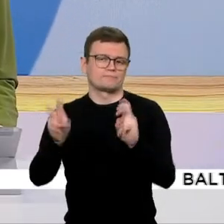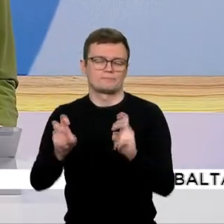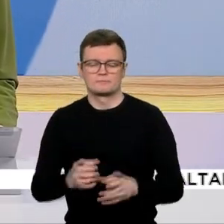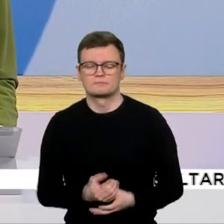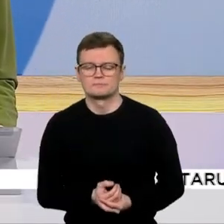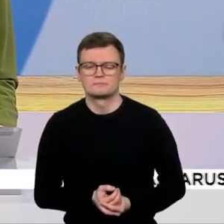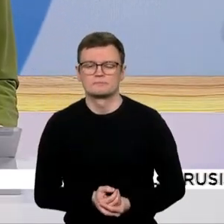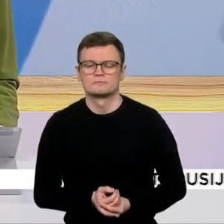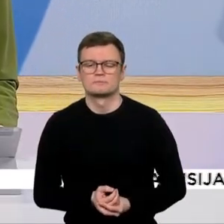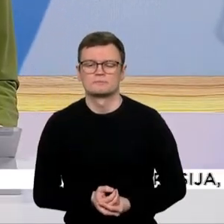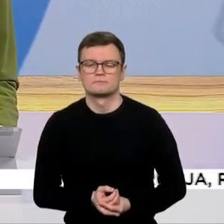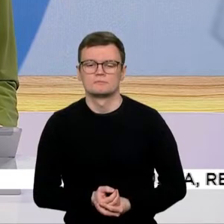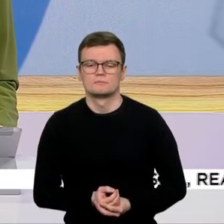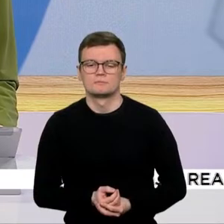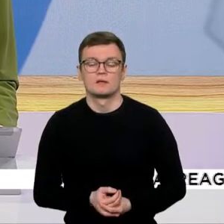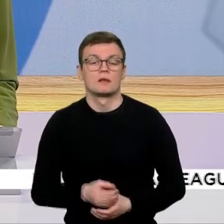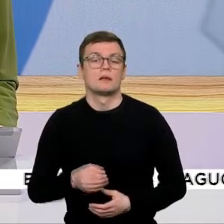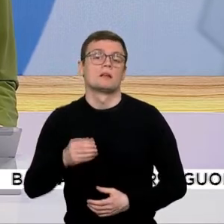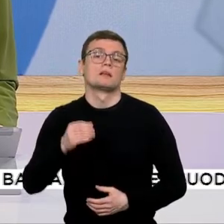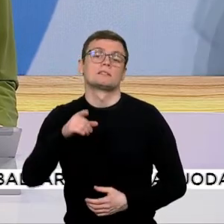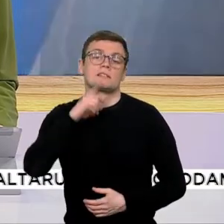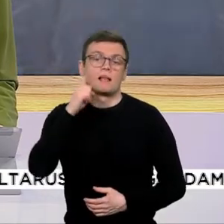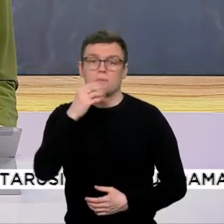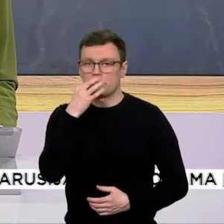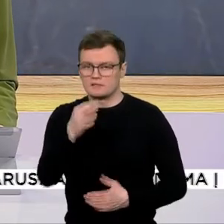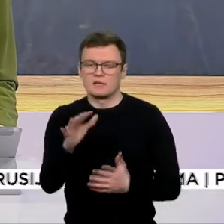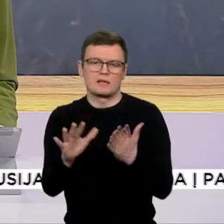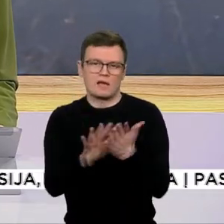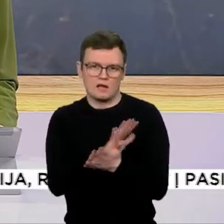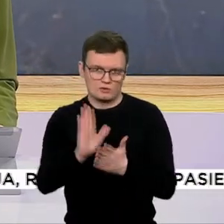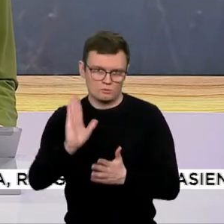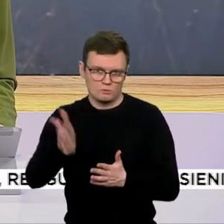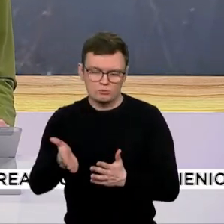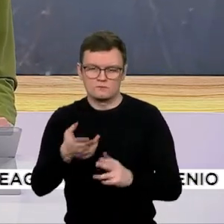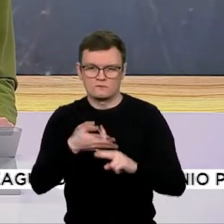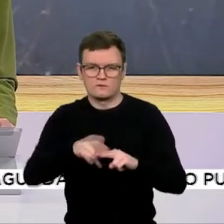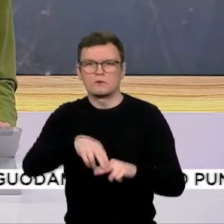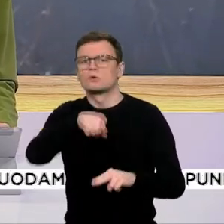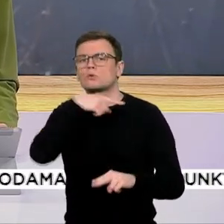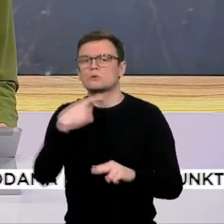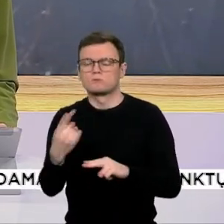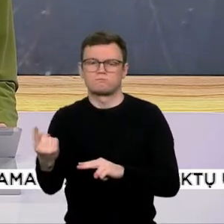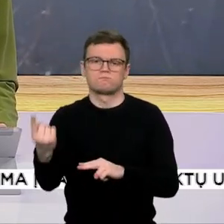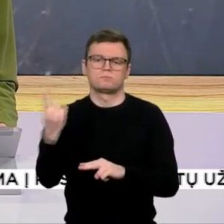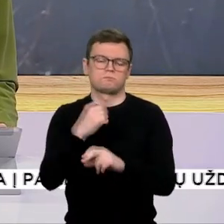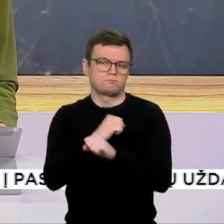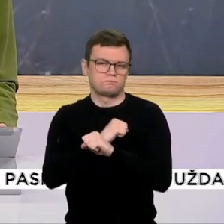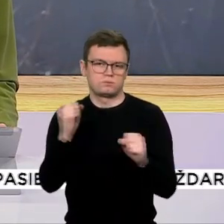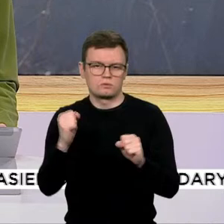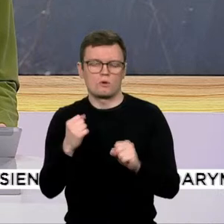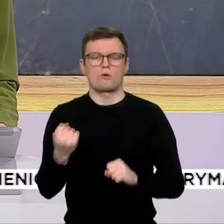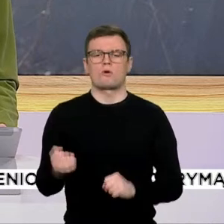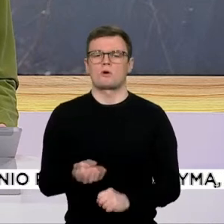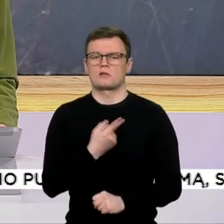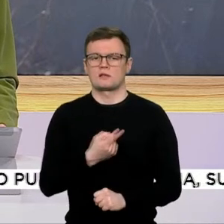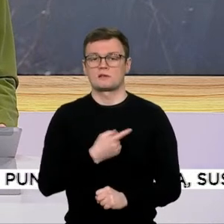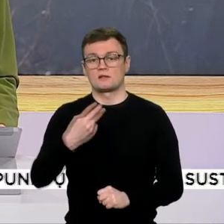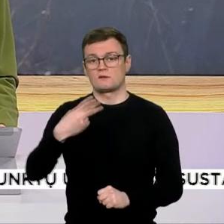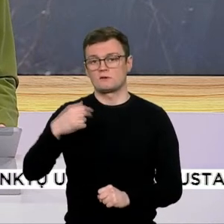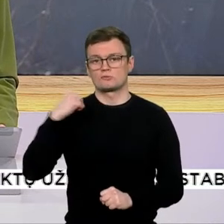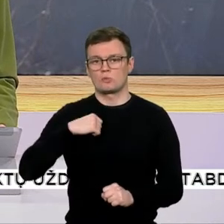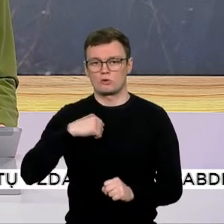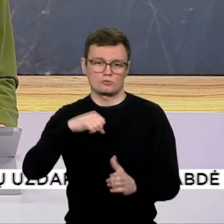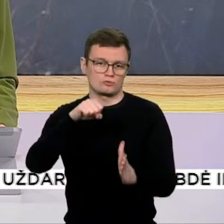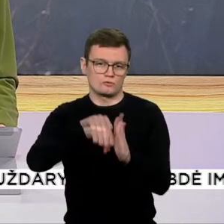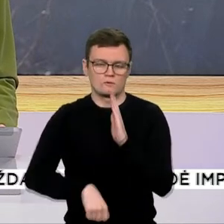Vladimiras Zelenskis pagrasino atkeršyti už Rusijos smūgio Odesai, per kurį žuvo mažiausiai 20 žmonių, o Vladimiras